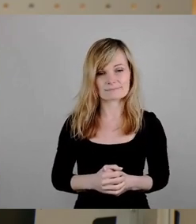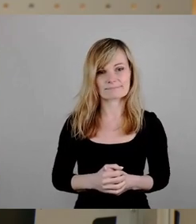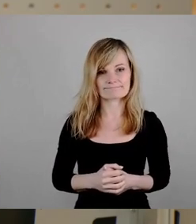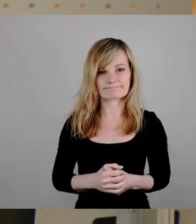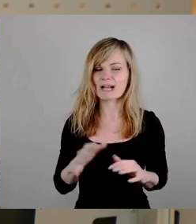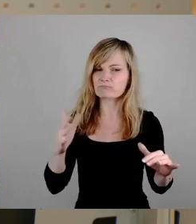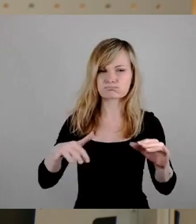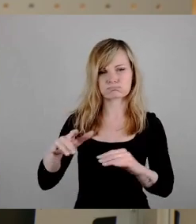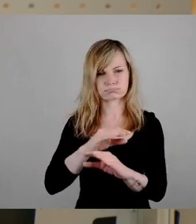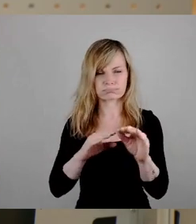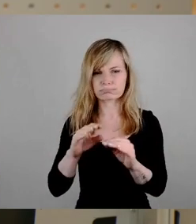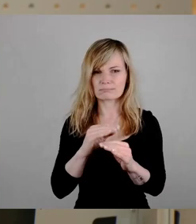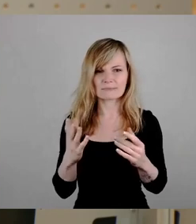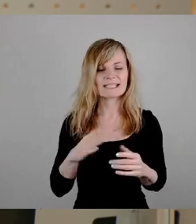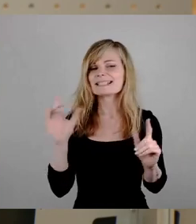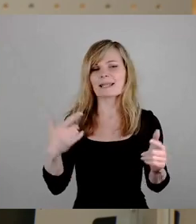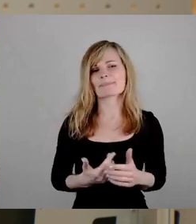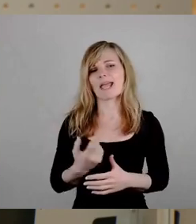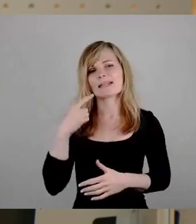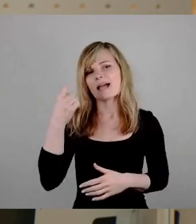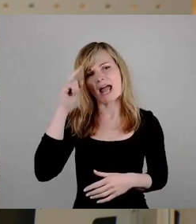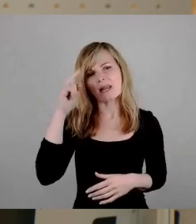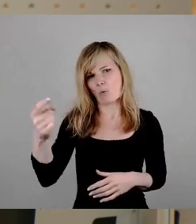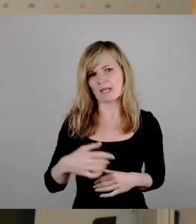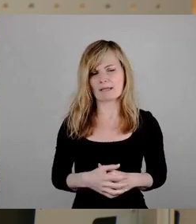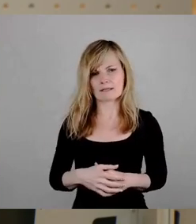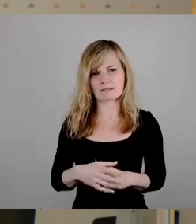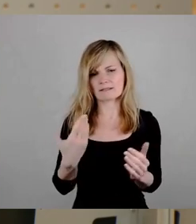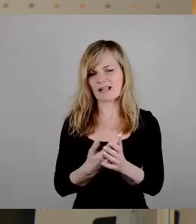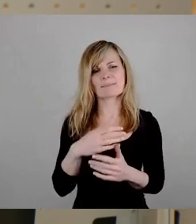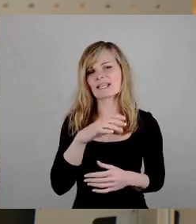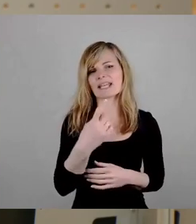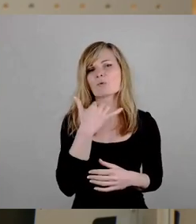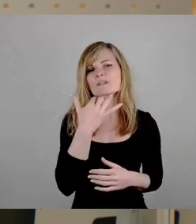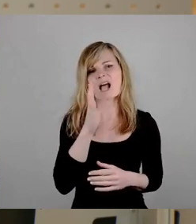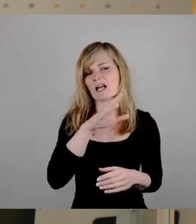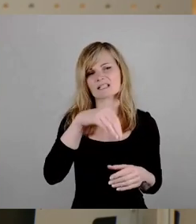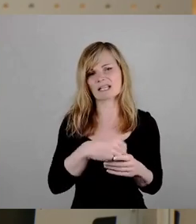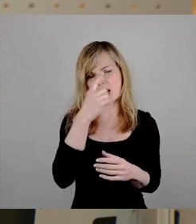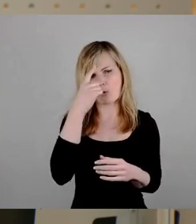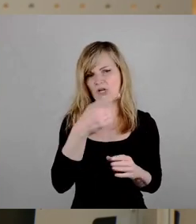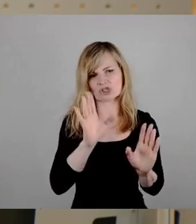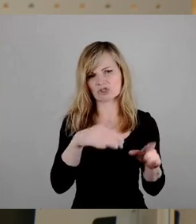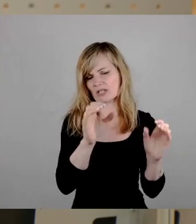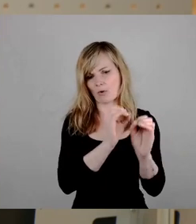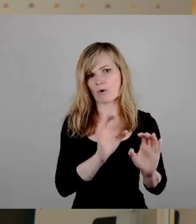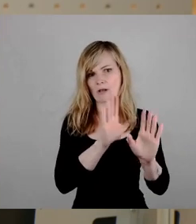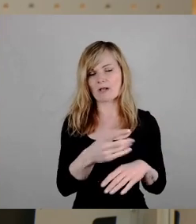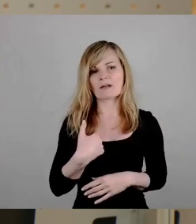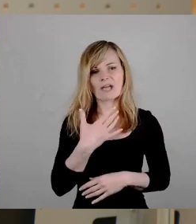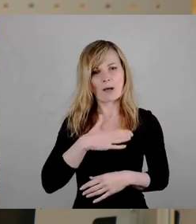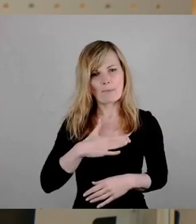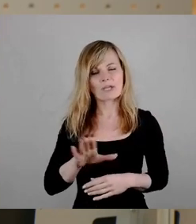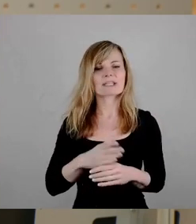keinerlei Logik in dem, was die CDU sagt. Wir möchten die Grundsteuer C einführen,